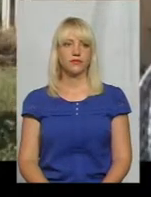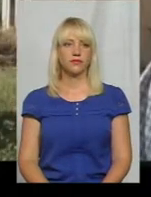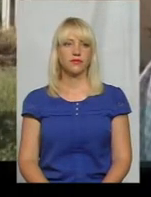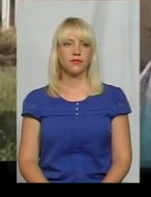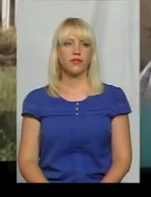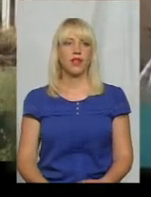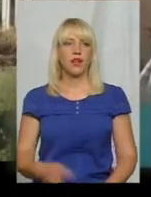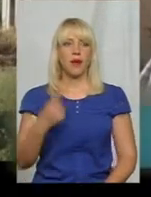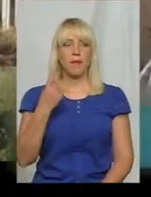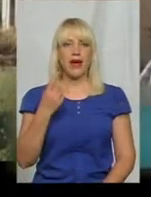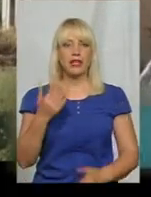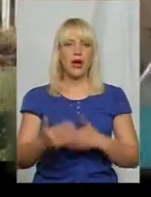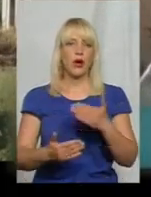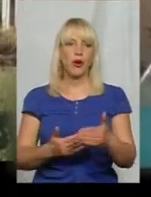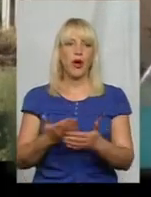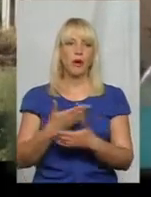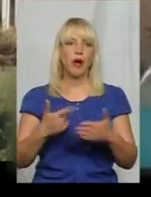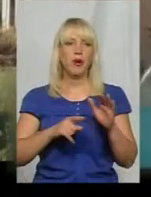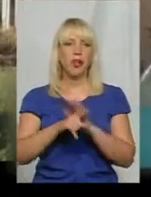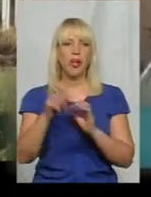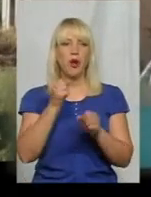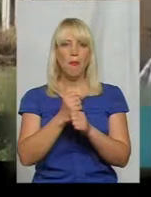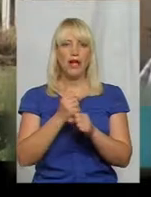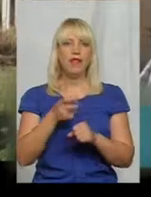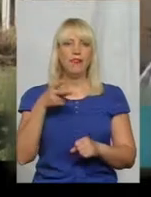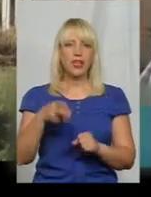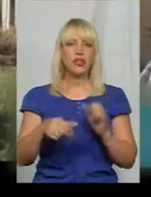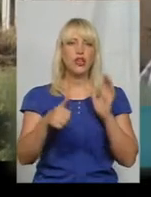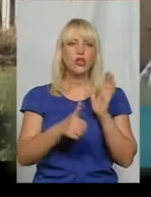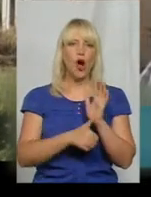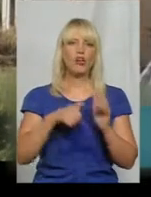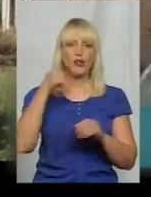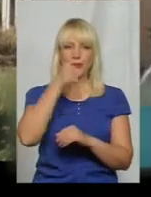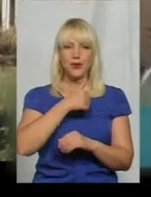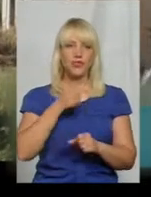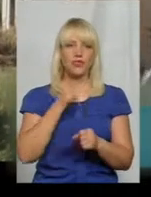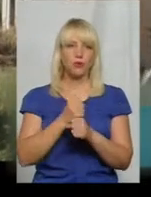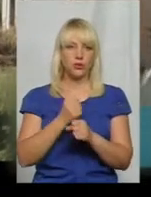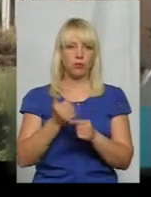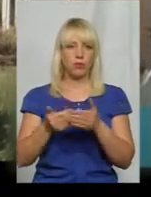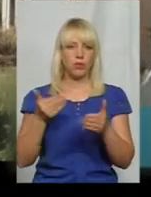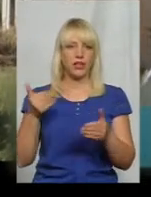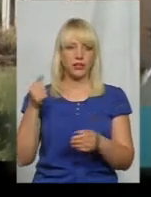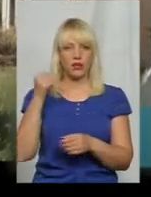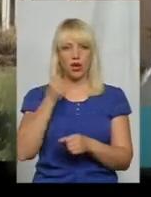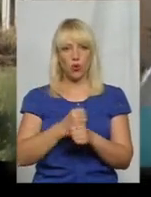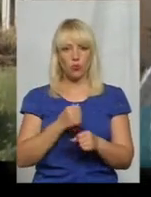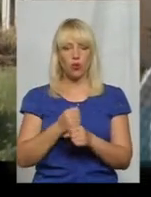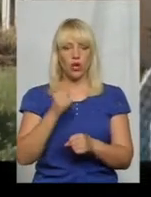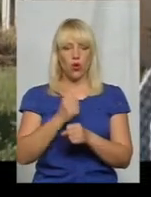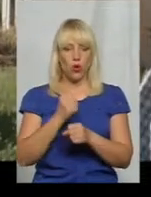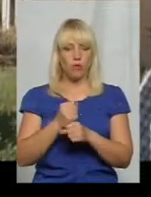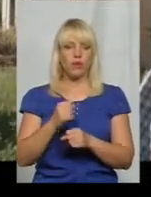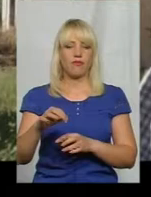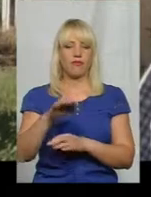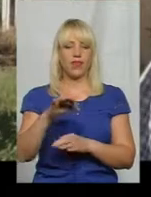Перші кроки ми почали робити в 2006 році, зробили попередні роботи, зробив Київський інститут НДІ,